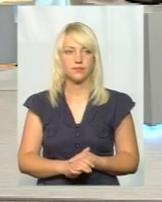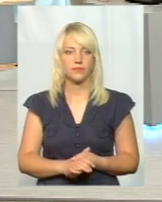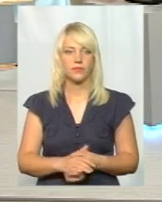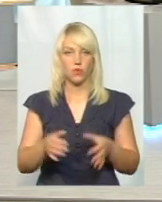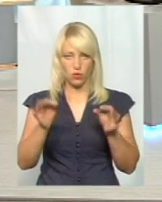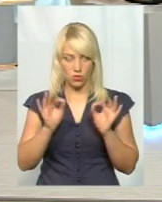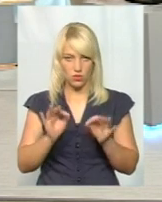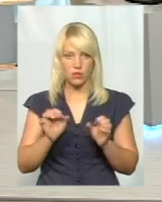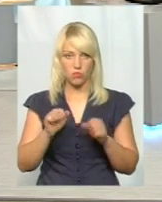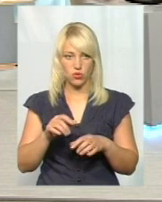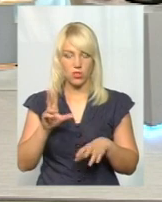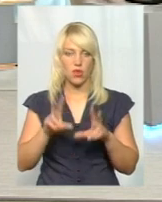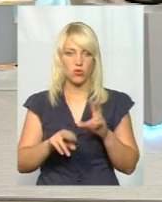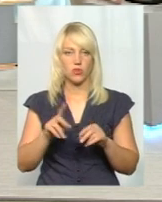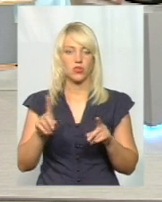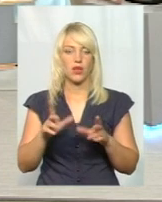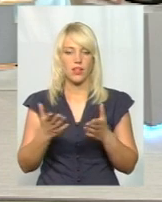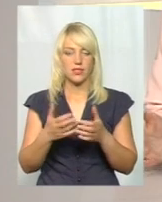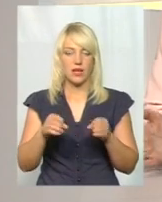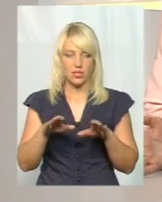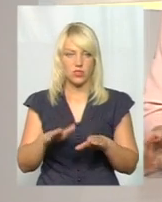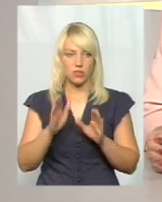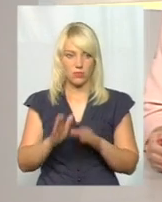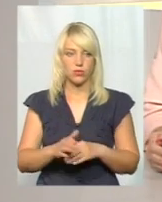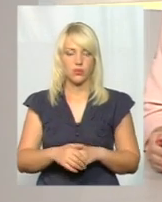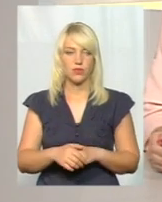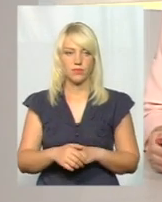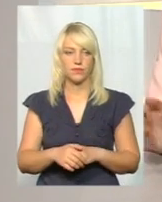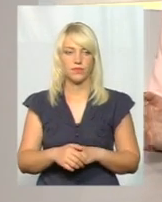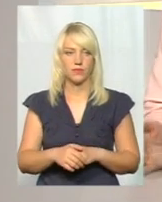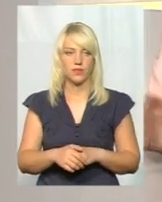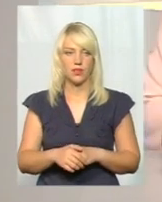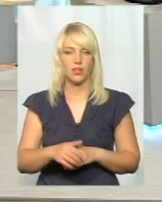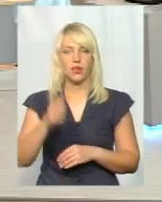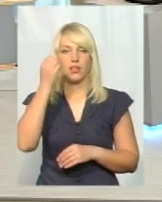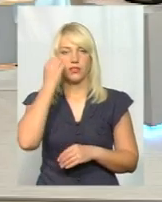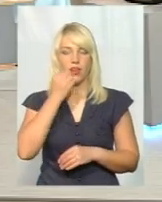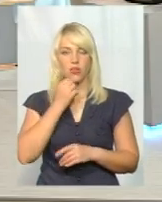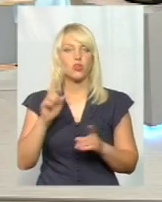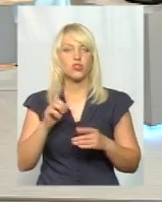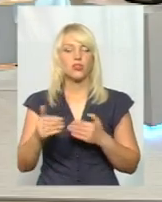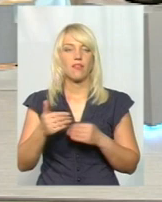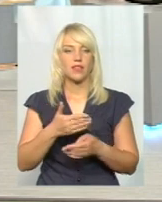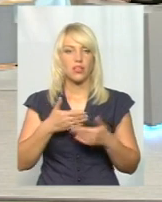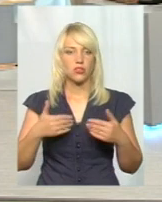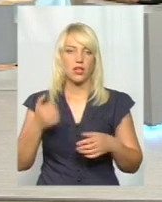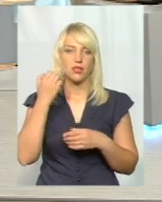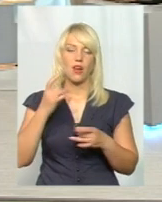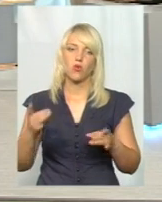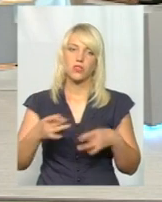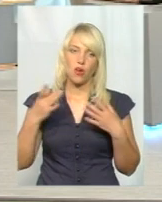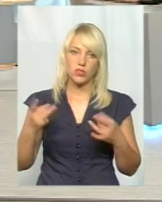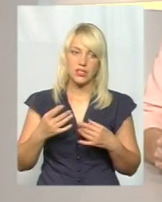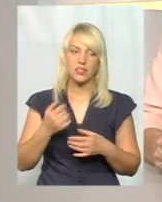Восени можемо розраховувати, що якесь рішення буде. Важко сказати, що якесь буде. Добре, дякую вам, що завітали, дякую за роз'яснення.